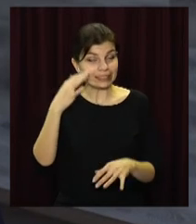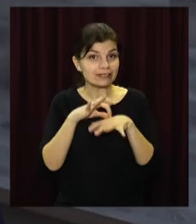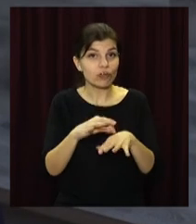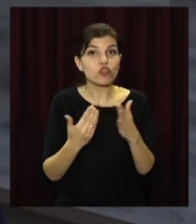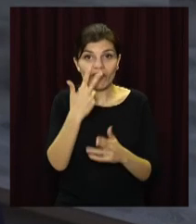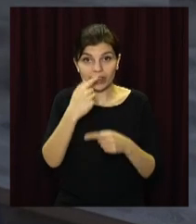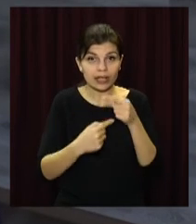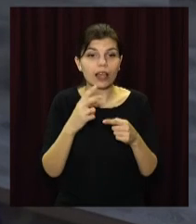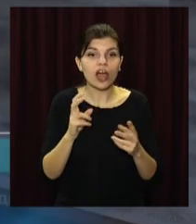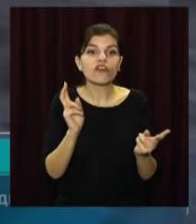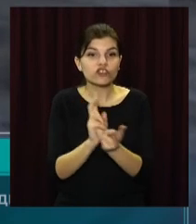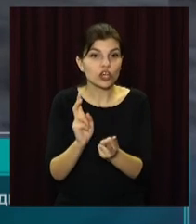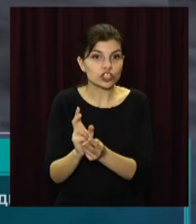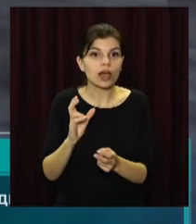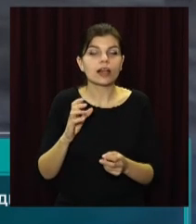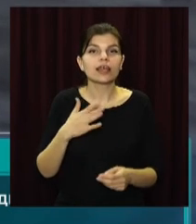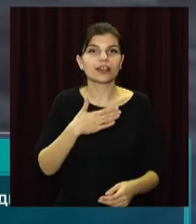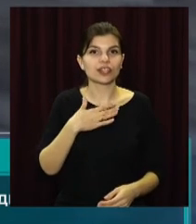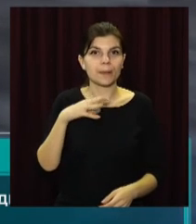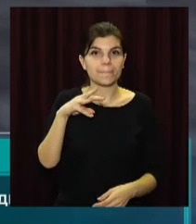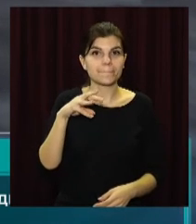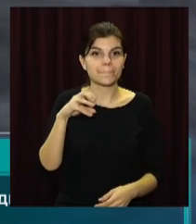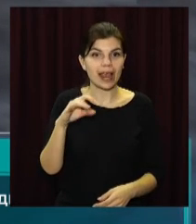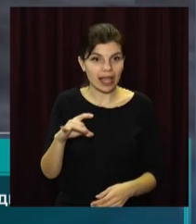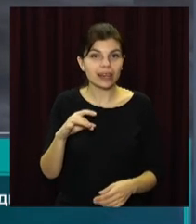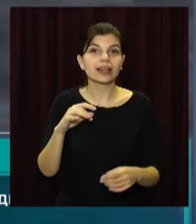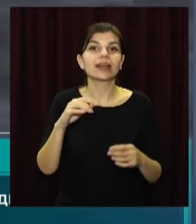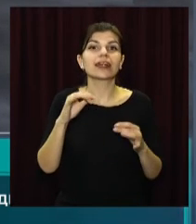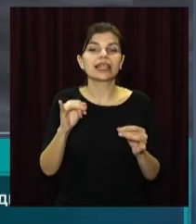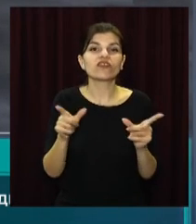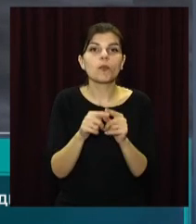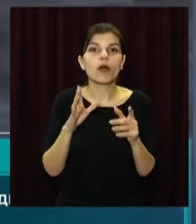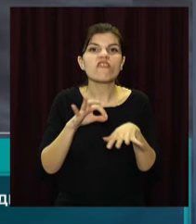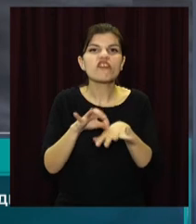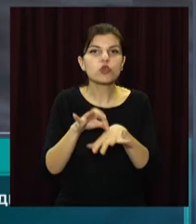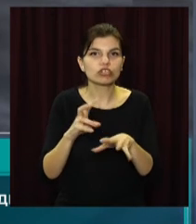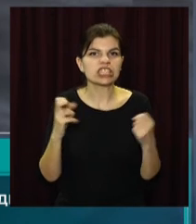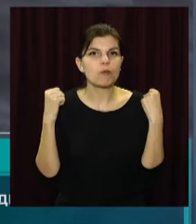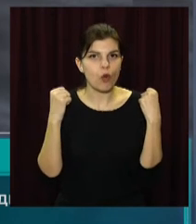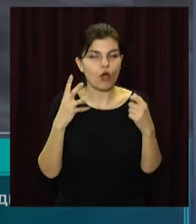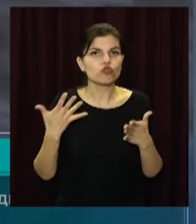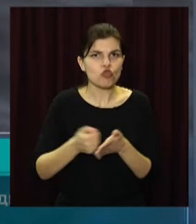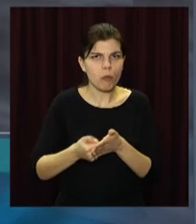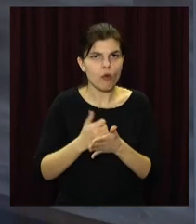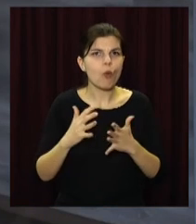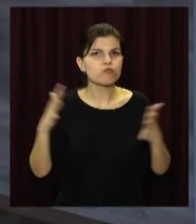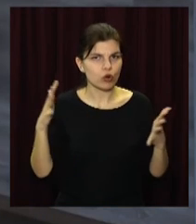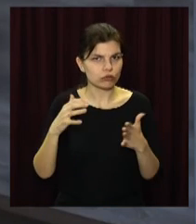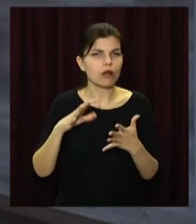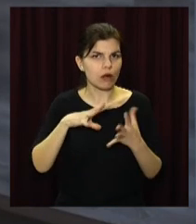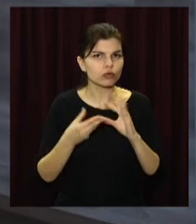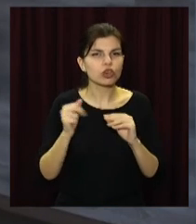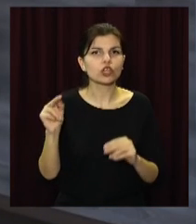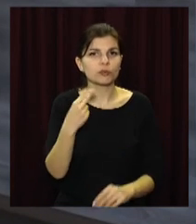– зустріча з міським головою наших ведущих спортсменів. Спортсменів, які добиваються високих результатів на